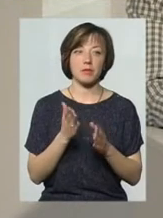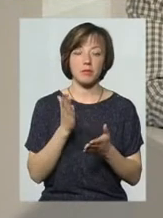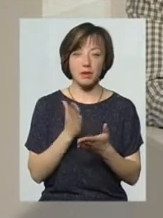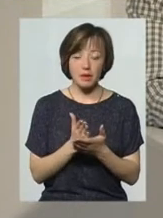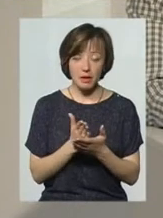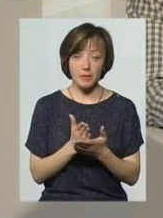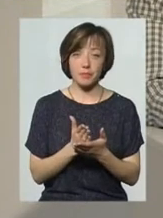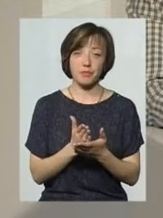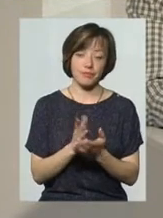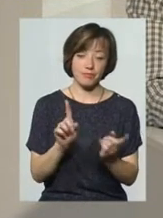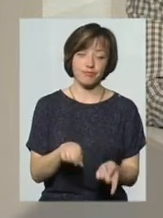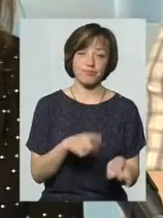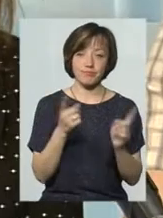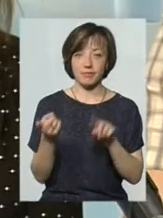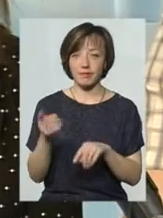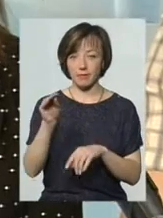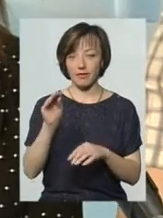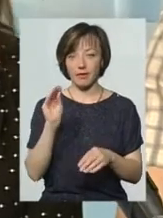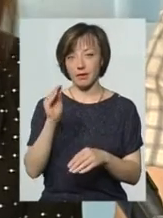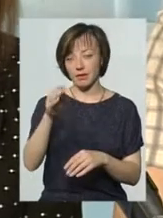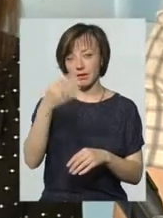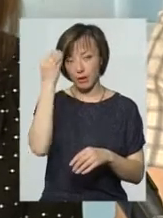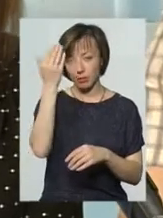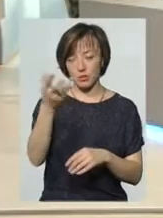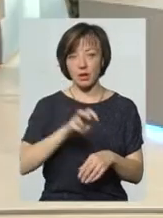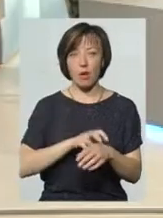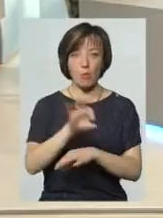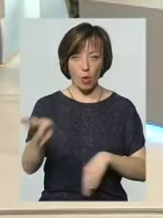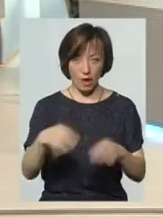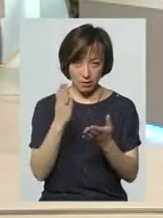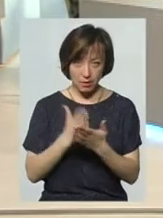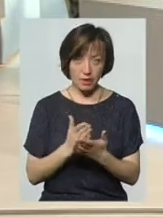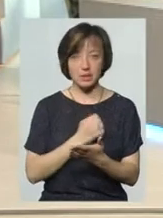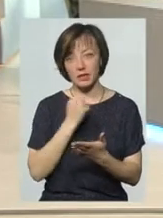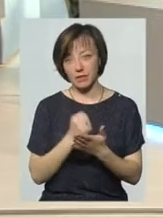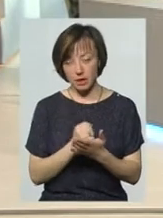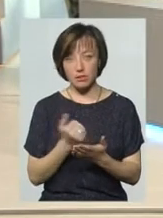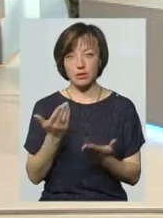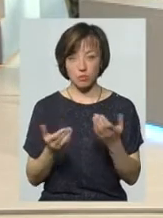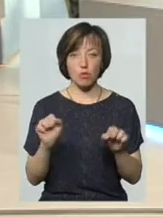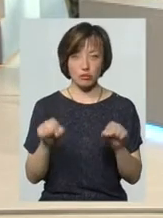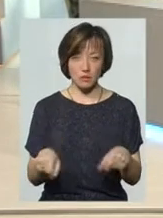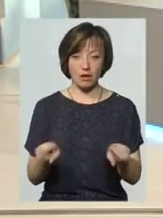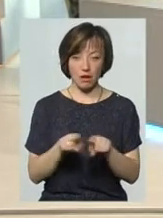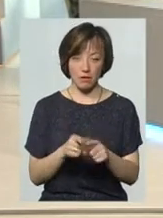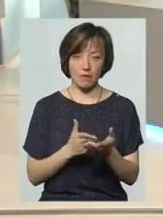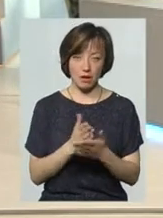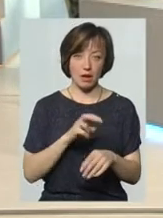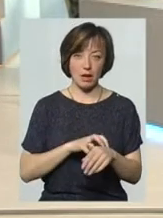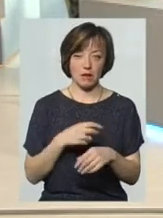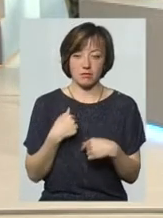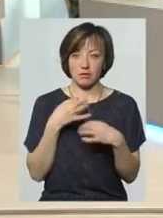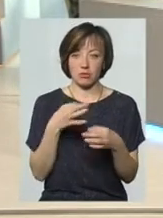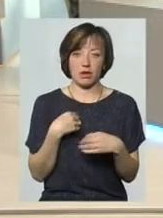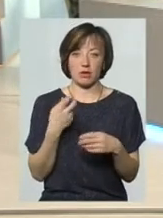просто переклидаються на розсуд лікаря. Але виходить так, що проект такий є. Якщо його затверджу, то можливий такий варіант, а лікар скажи, ні, я